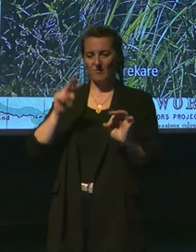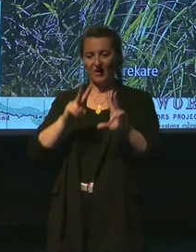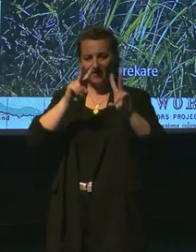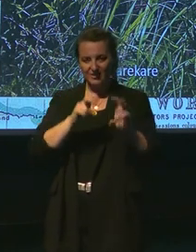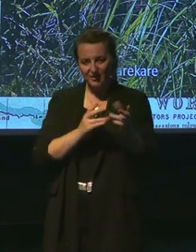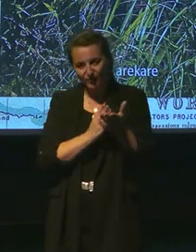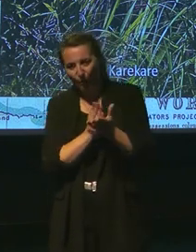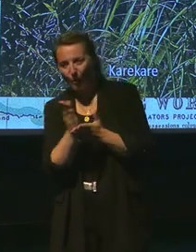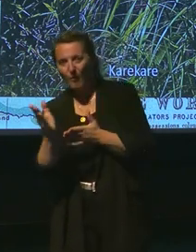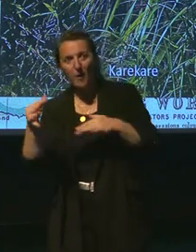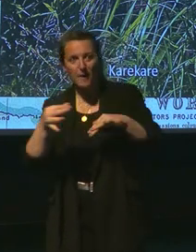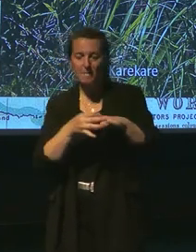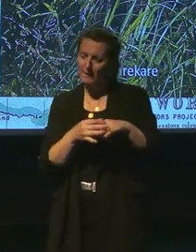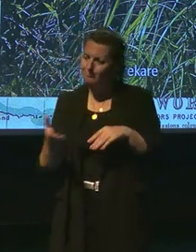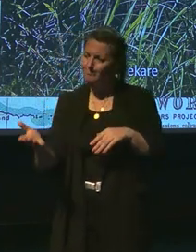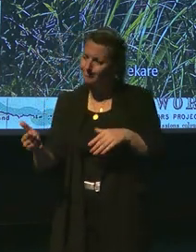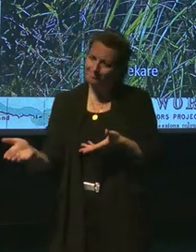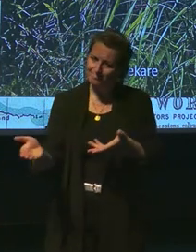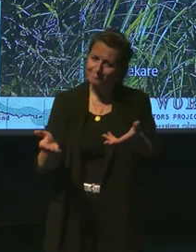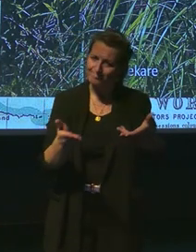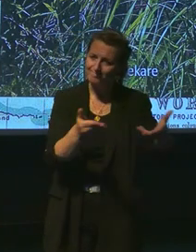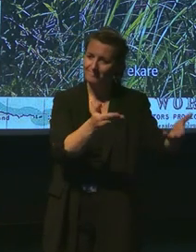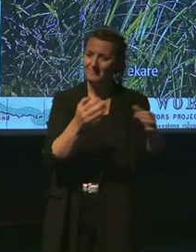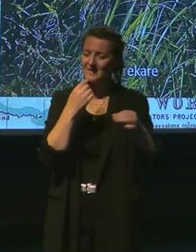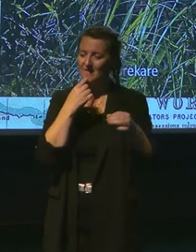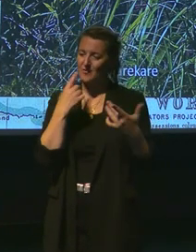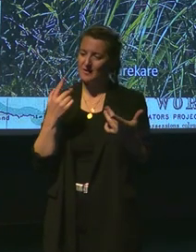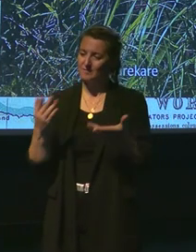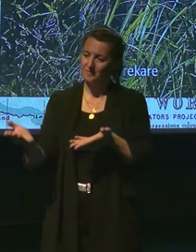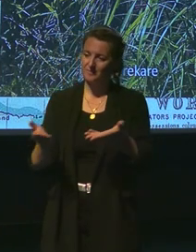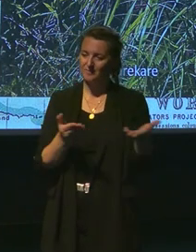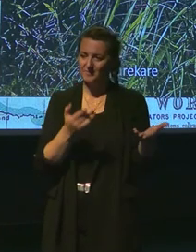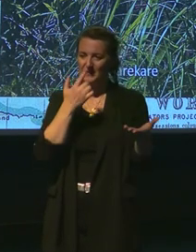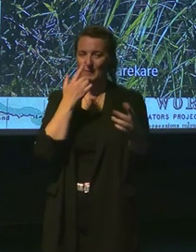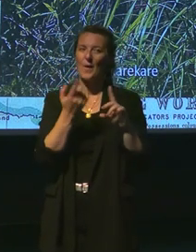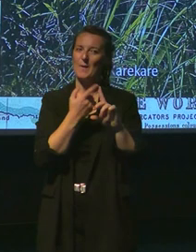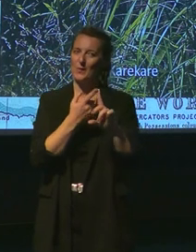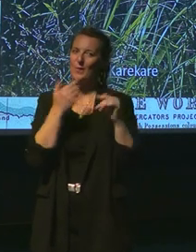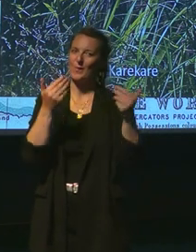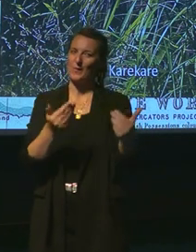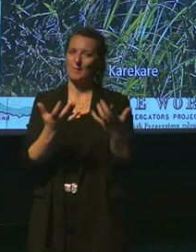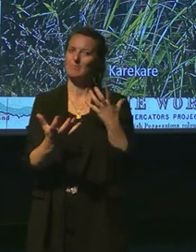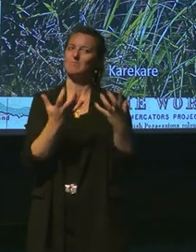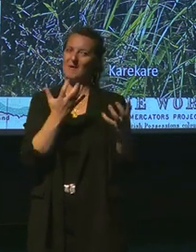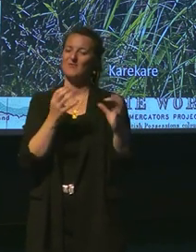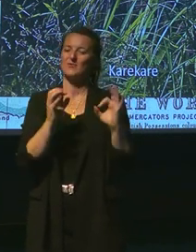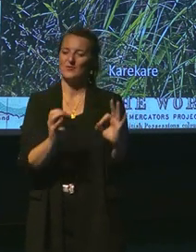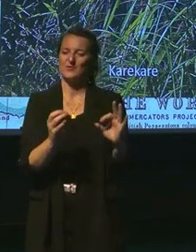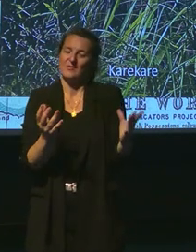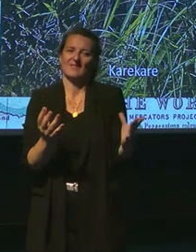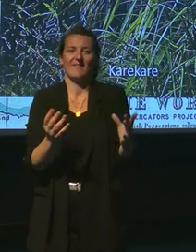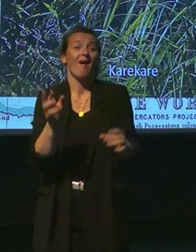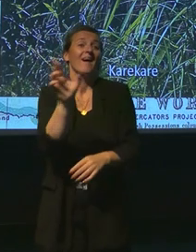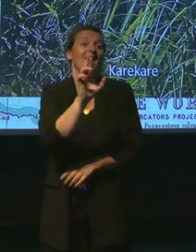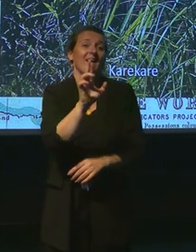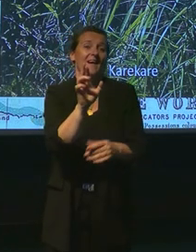inciter son mari, effectivement, à suivre les bonnes voies. Donc, rôle central pour Julverne, je crois qu'il fallait le souligner, c'est la rime. Car c'est